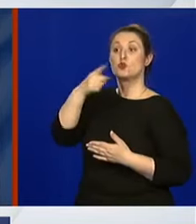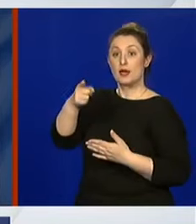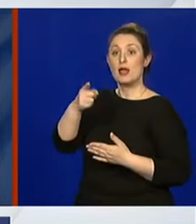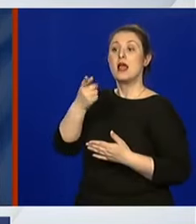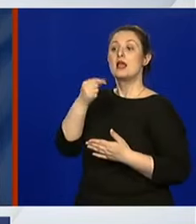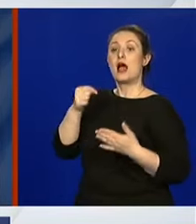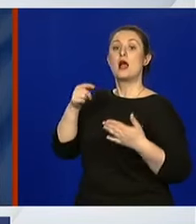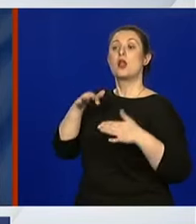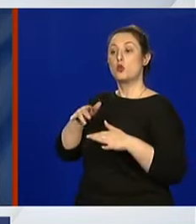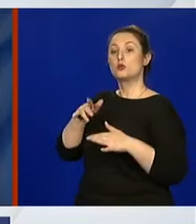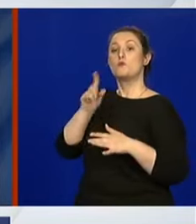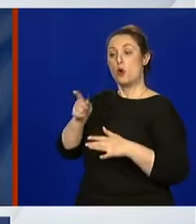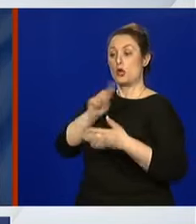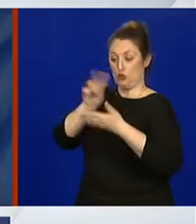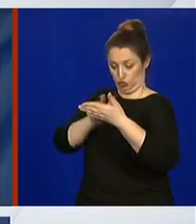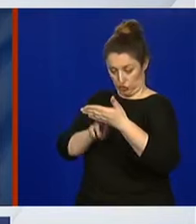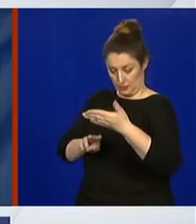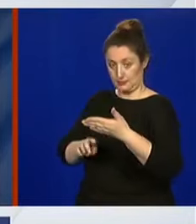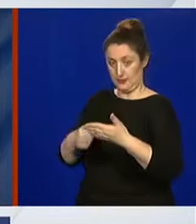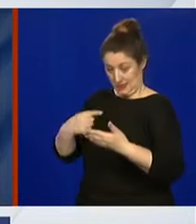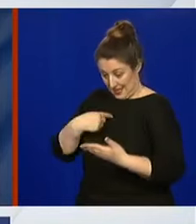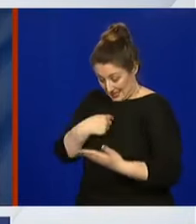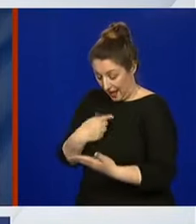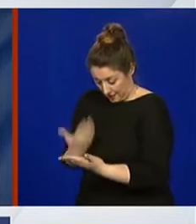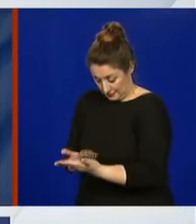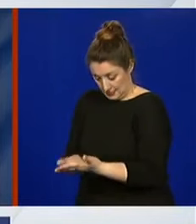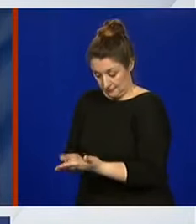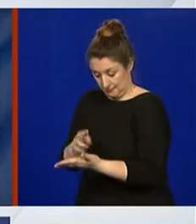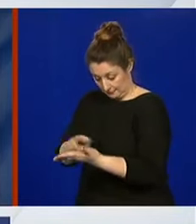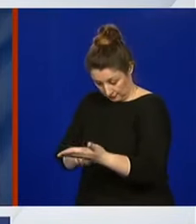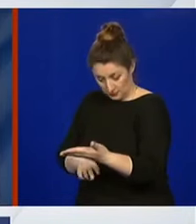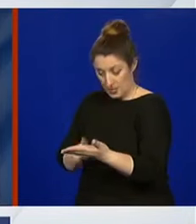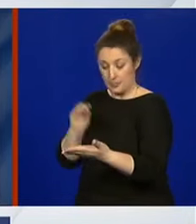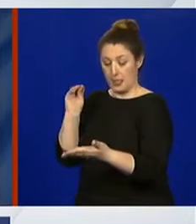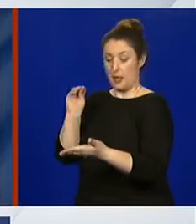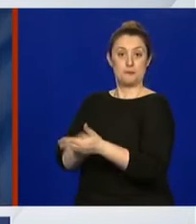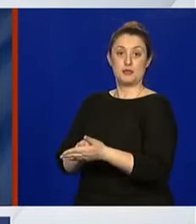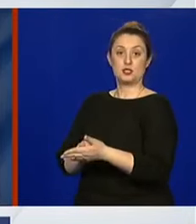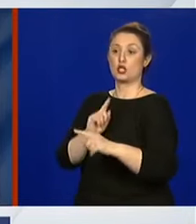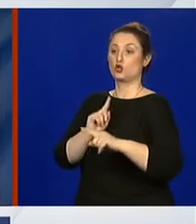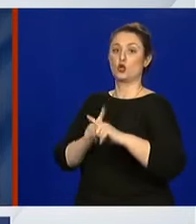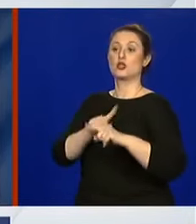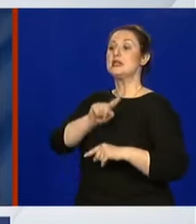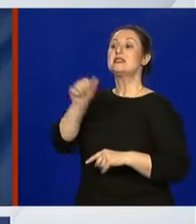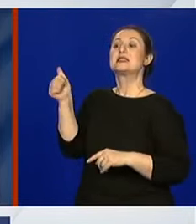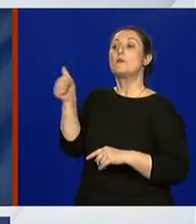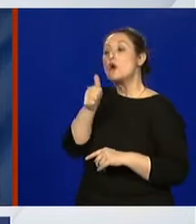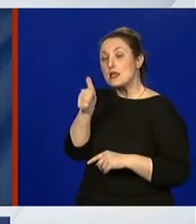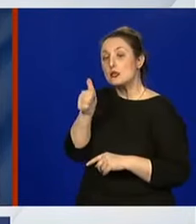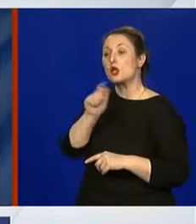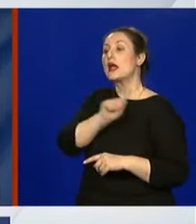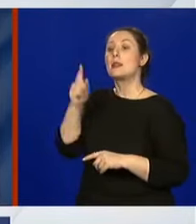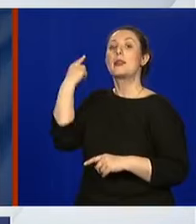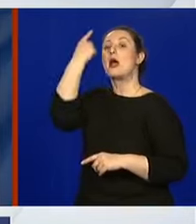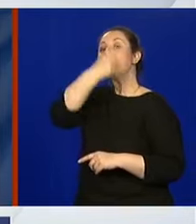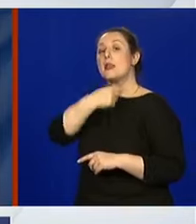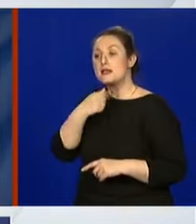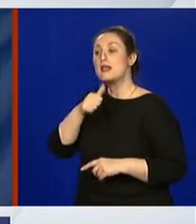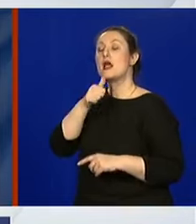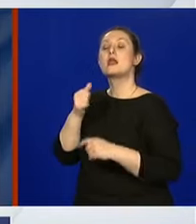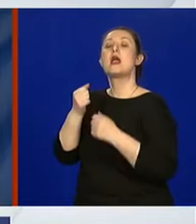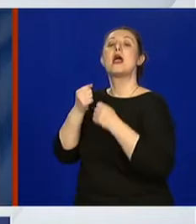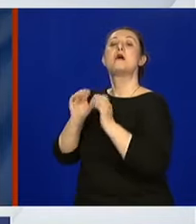čitati odluka. Evo ja imam ispred sebe ovdje. I vidim doista da nije definirano, samo da je definirano da trgovine ne smiju raditi nedjeljom i blagdanima.